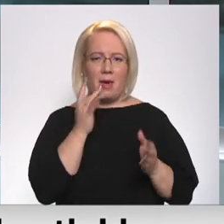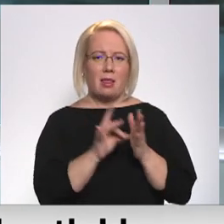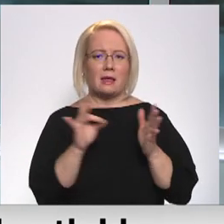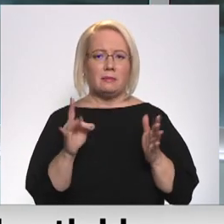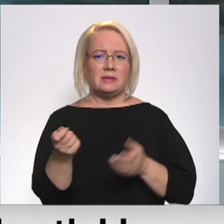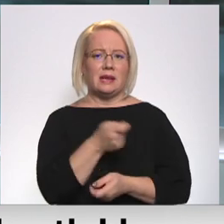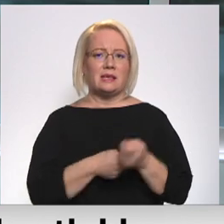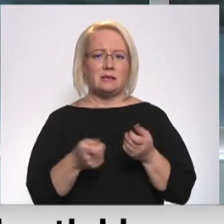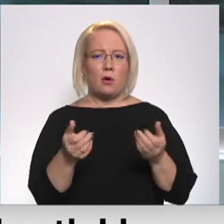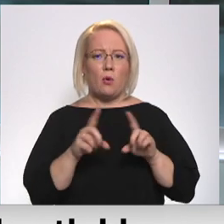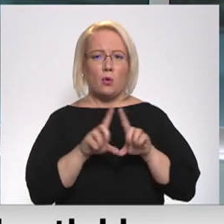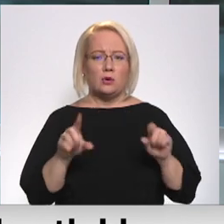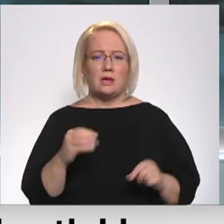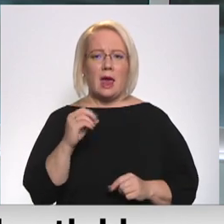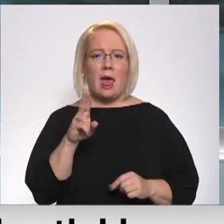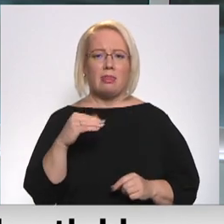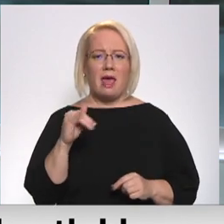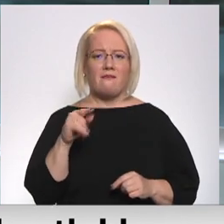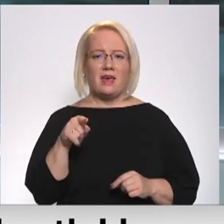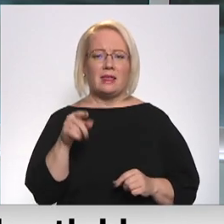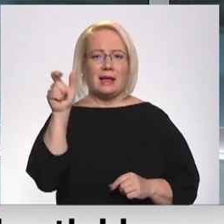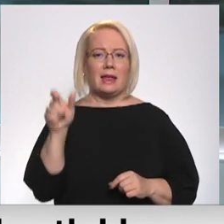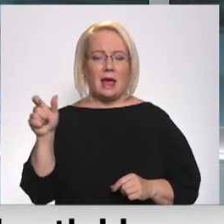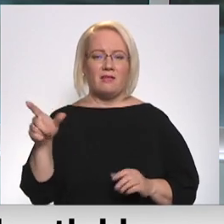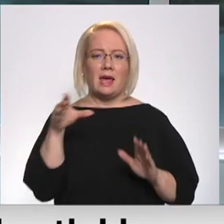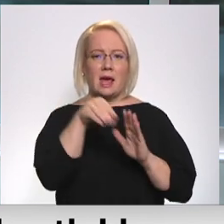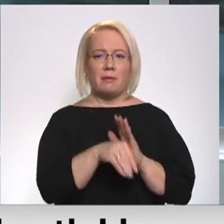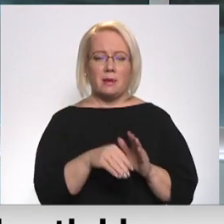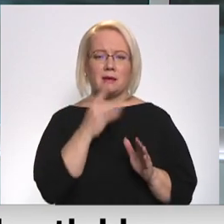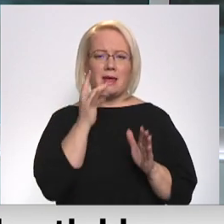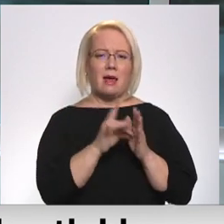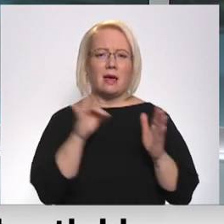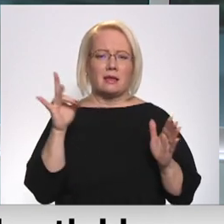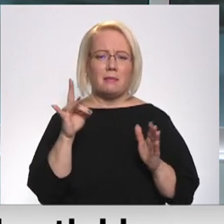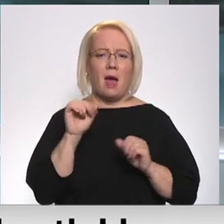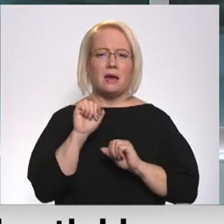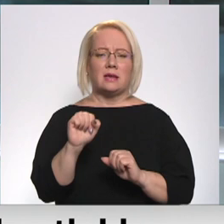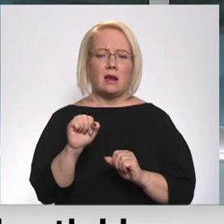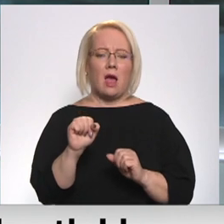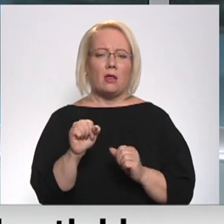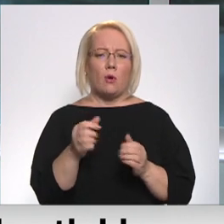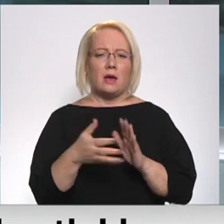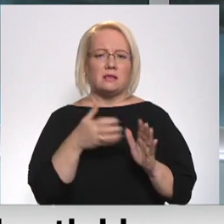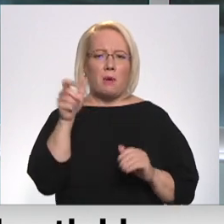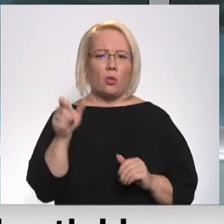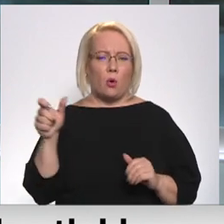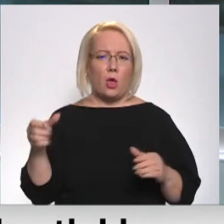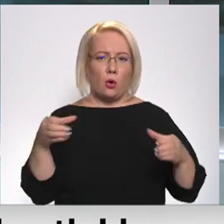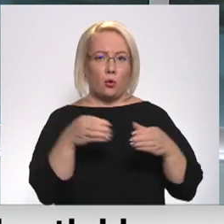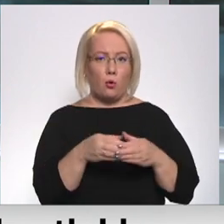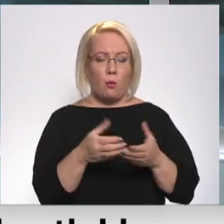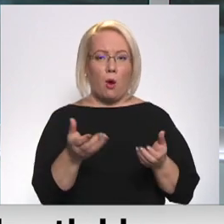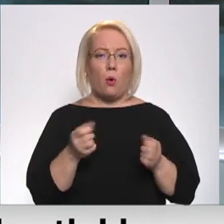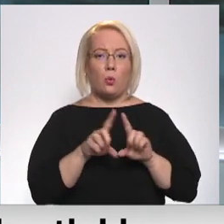tirzniecības uzņēmuma Enefit klienti, kuri vienlaikus ietilps kādā elektroenerģijas aizsargāto lietotāju grupā. Uzņēmumā to